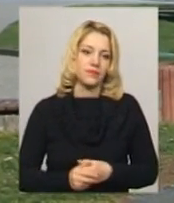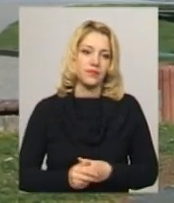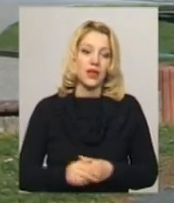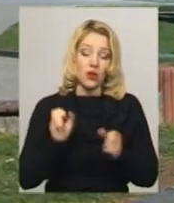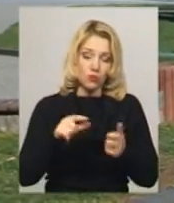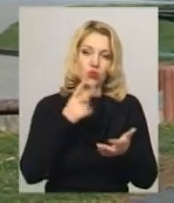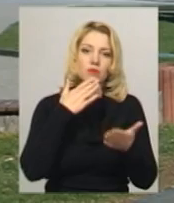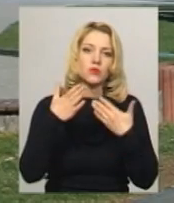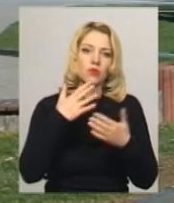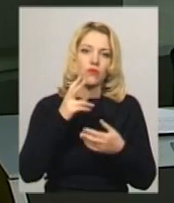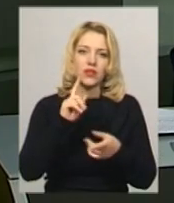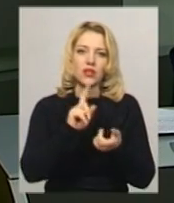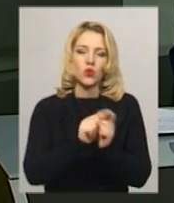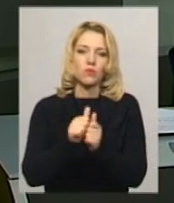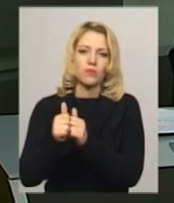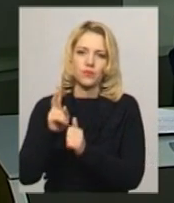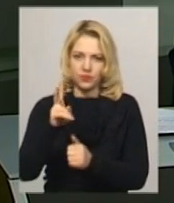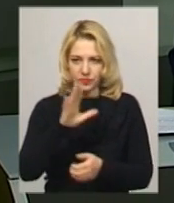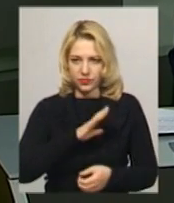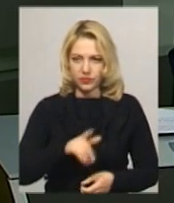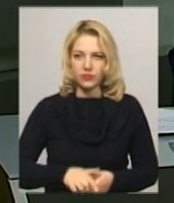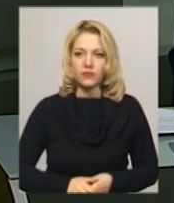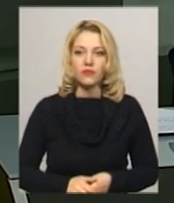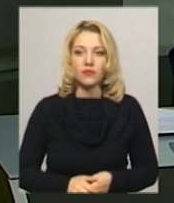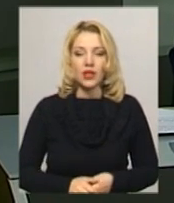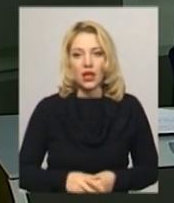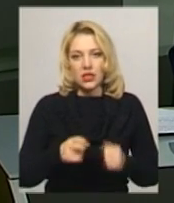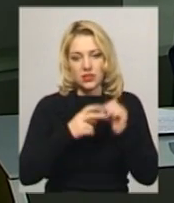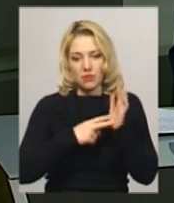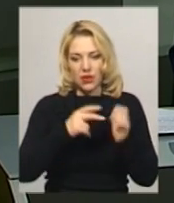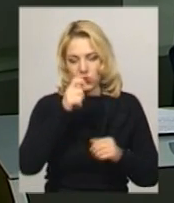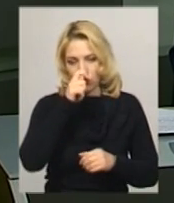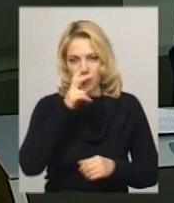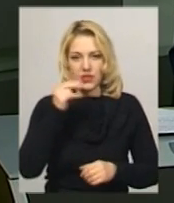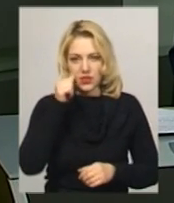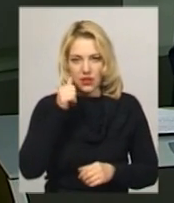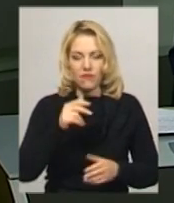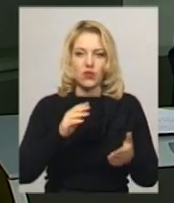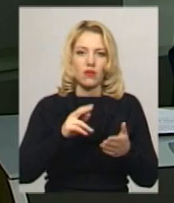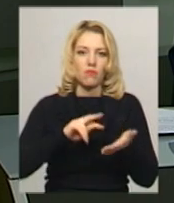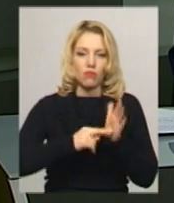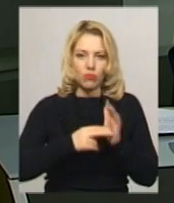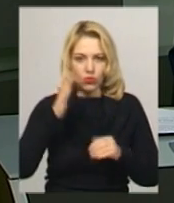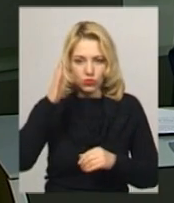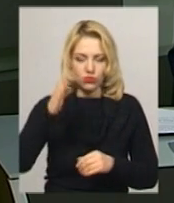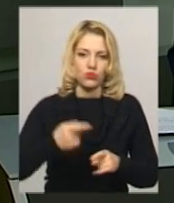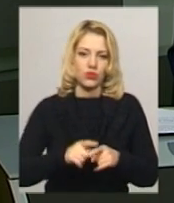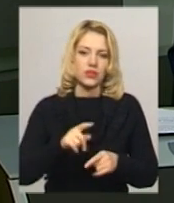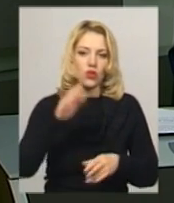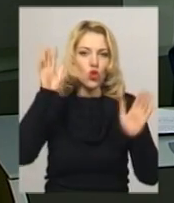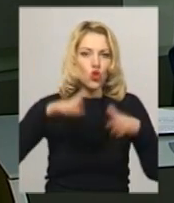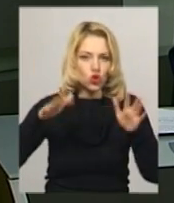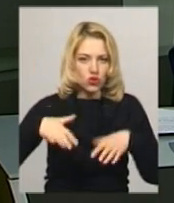учасниками. Завтра, 17 квітня, на Хмельниччині прогнозується дощова погода, вночі можливий сніг.